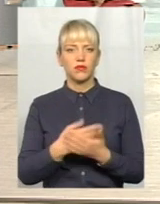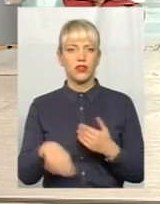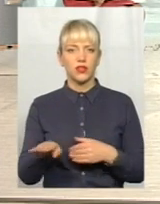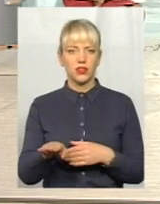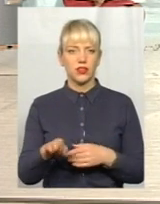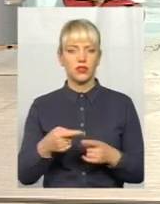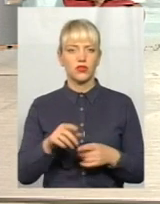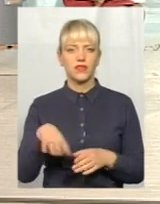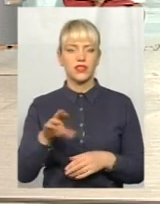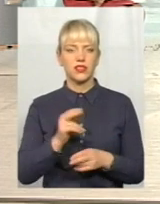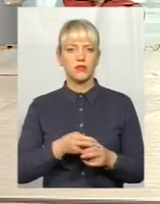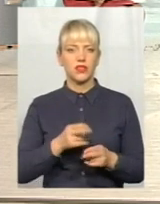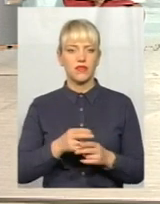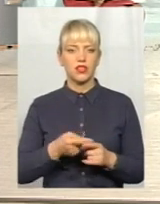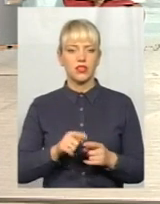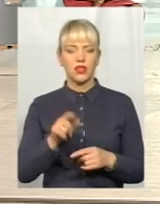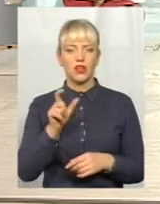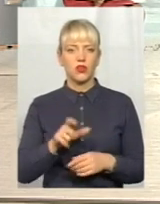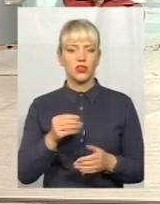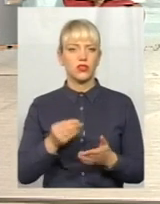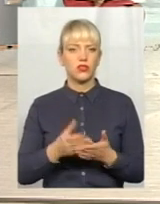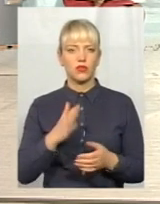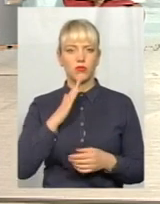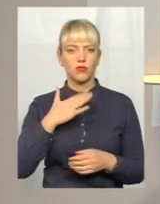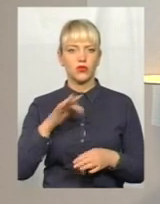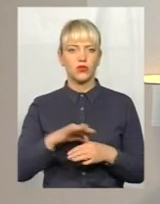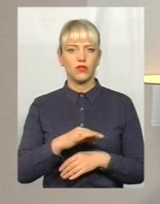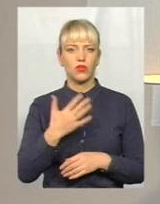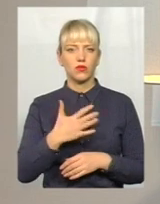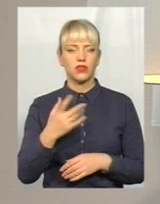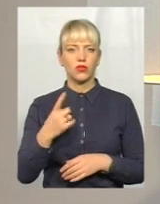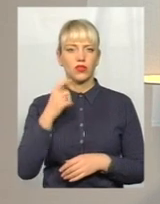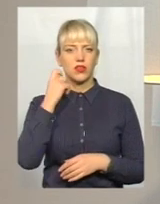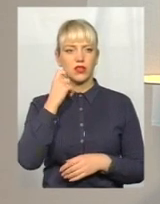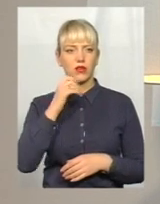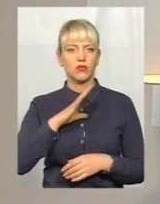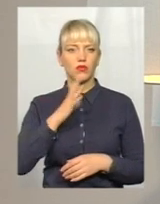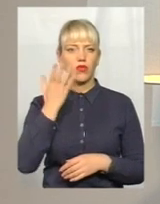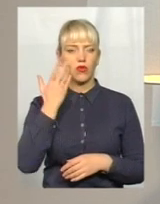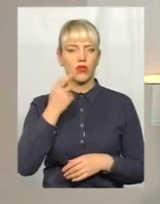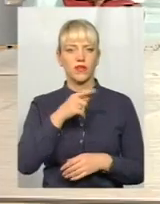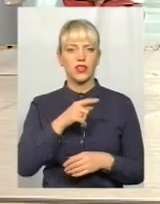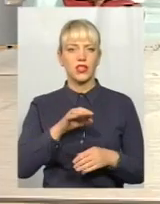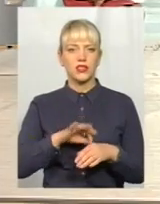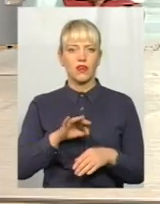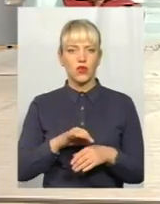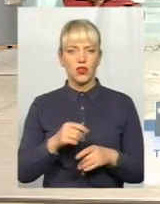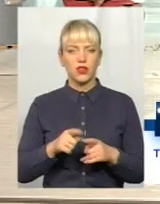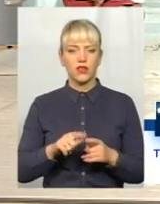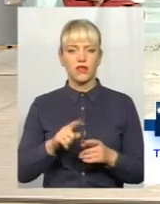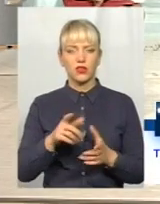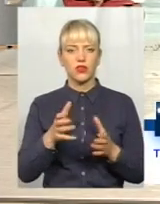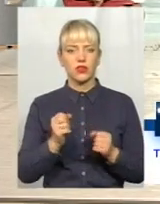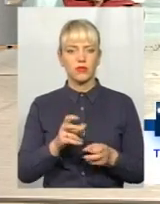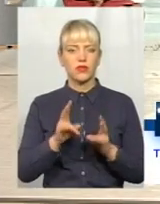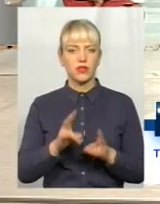він тим доважає. Це для нас дуже дорога. Могу, що у них липи весь час, один рік вулиць він затворить. Він отримав гіроку травму.